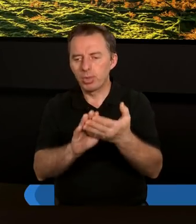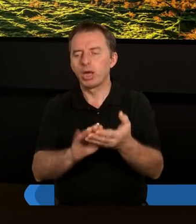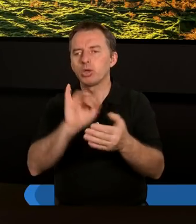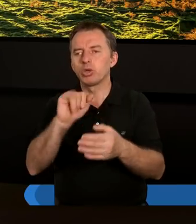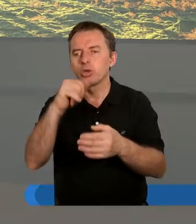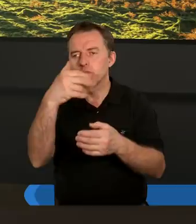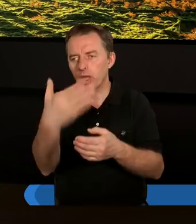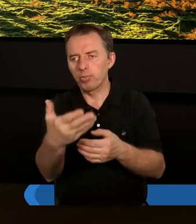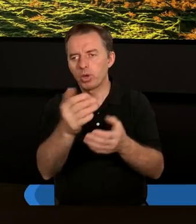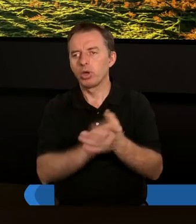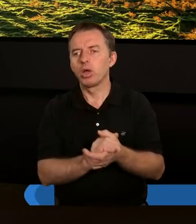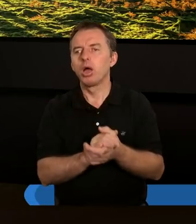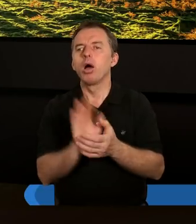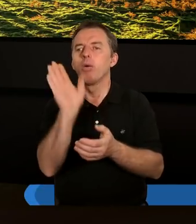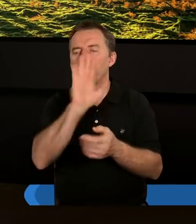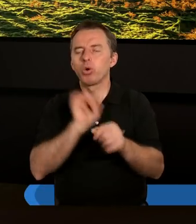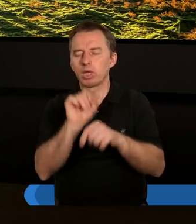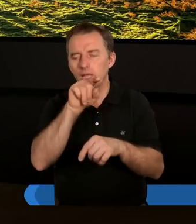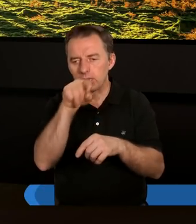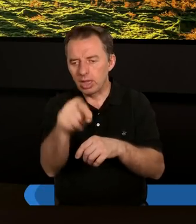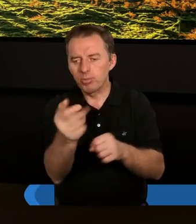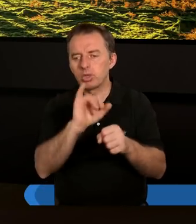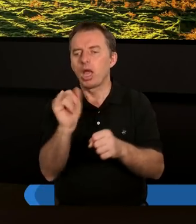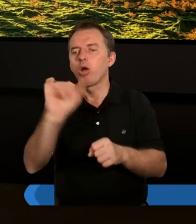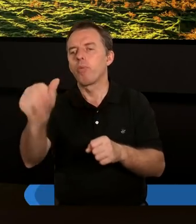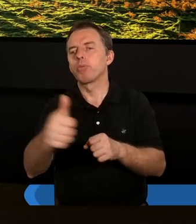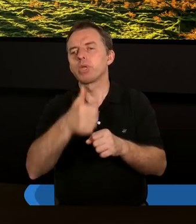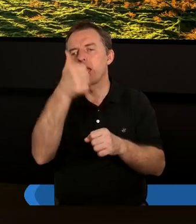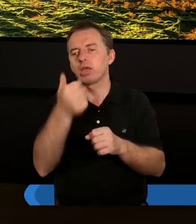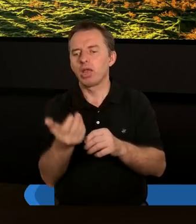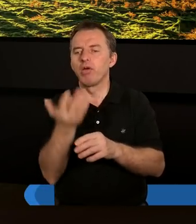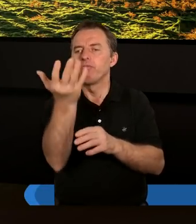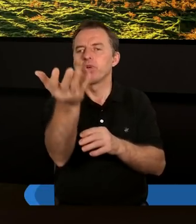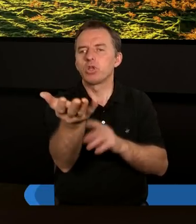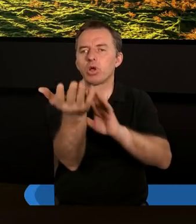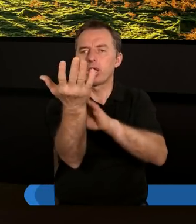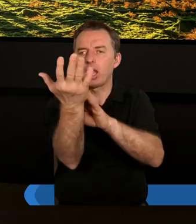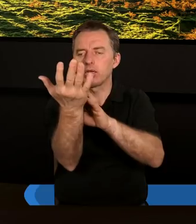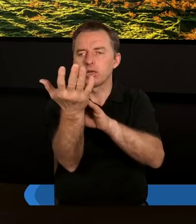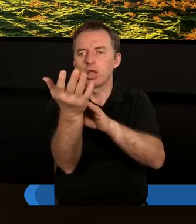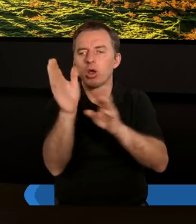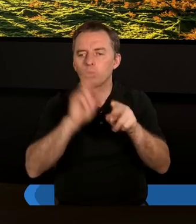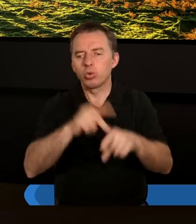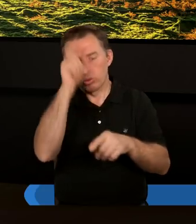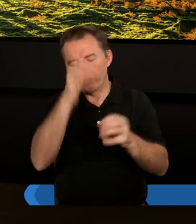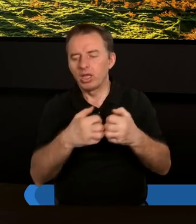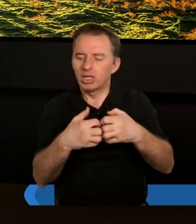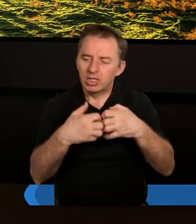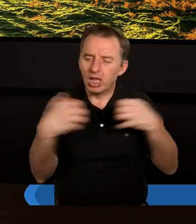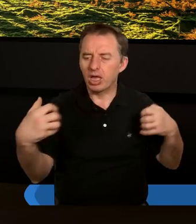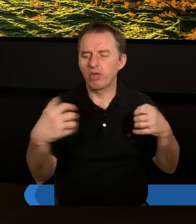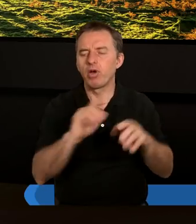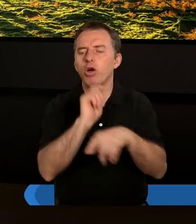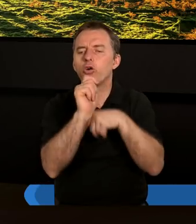im. Bóg jest tym, który jako pierwszy wyciąga rękę do człowieka, który zerwał tą więź, który zerwał tą